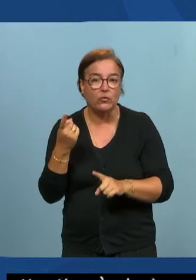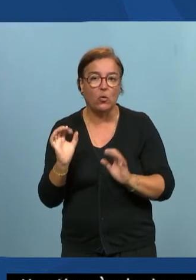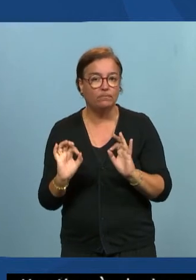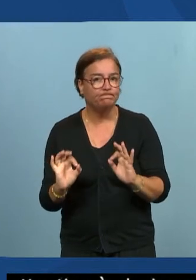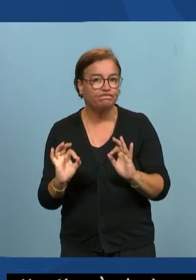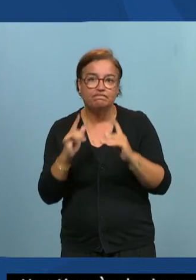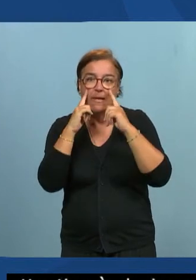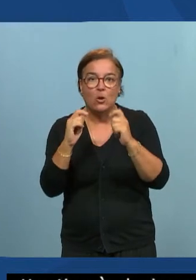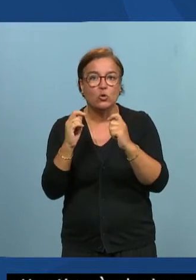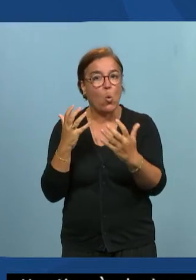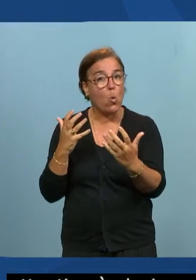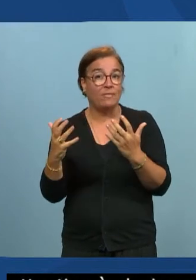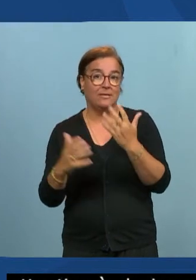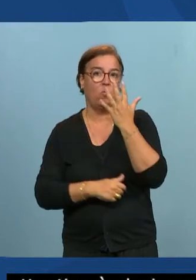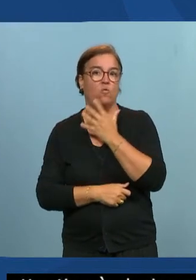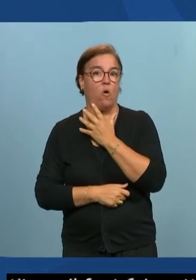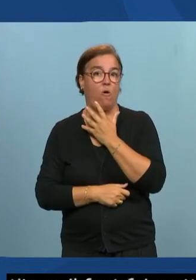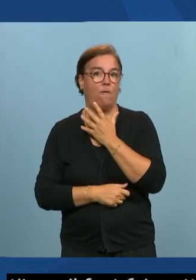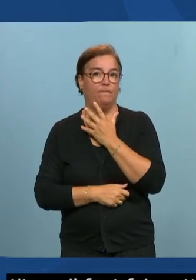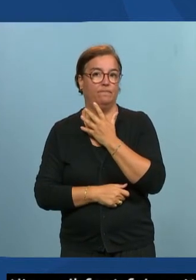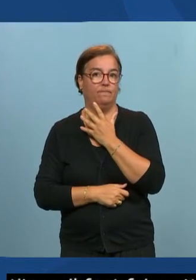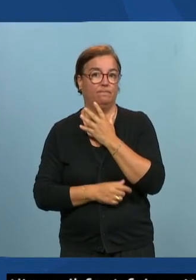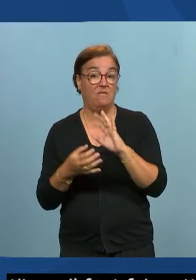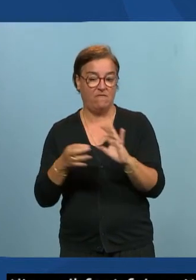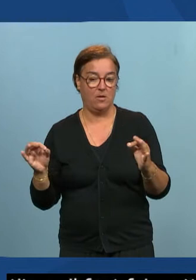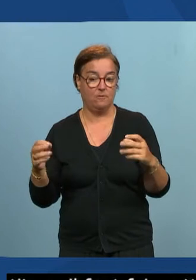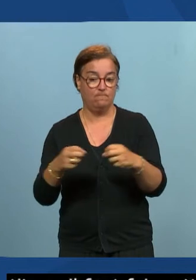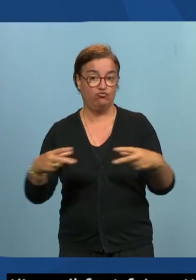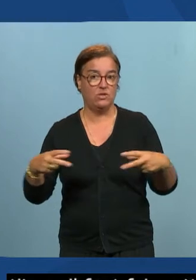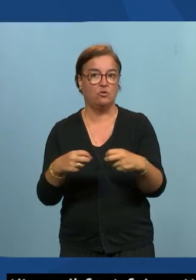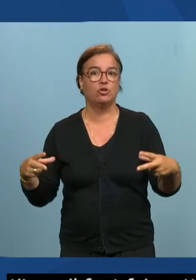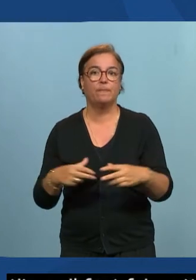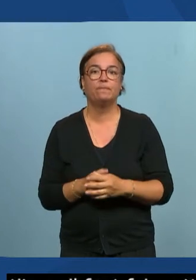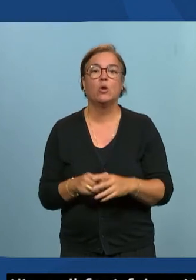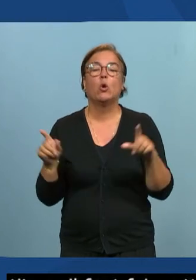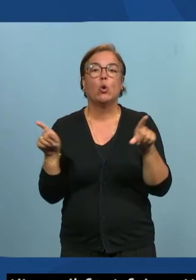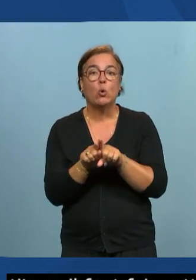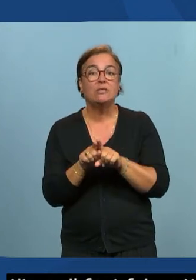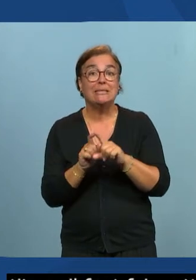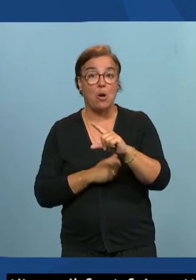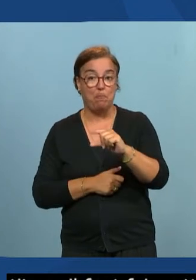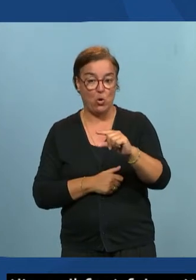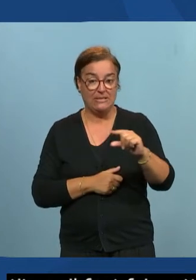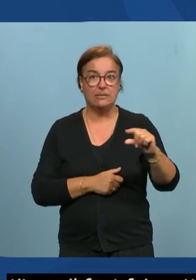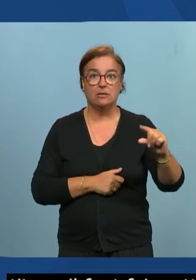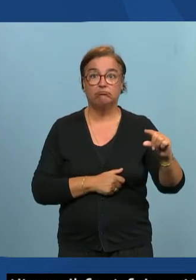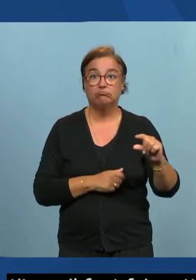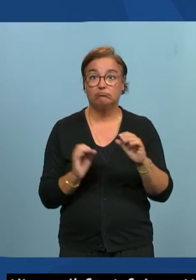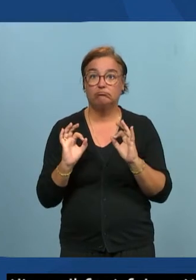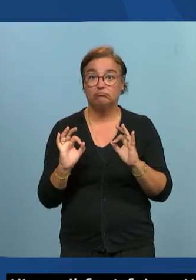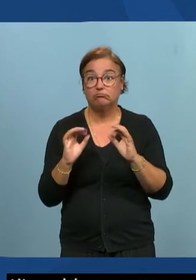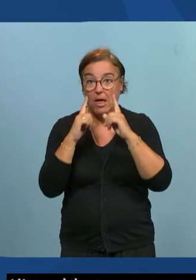attention aux couleurs des sous-titres et vous mettez faites attention également à la police pour